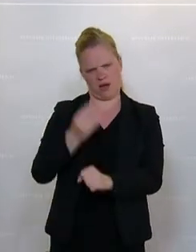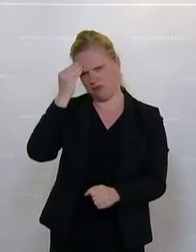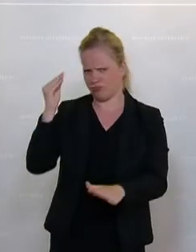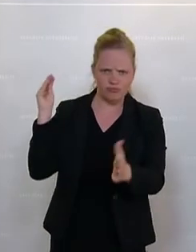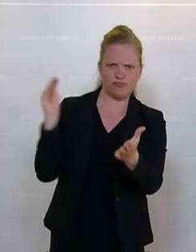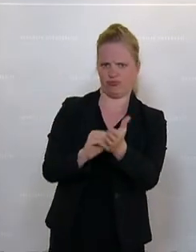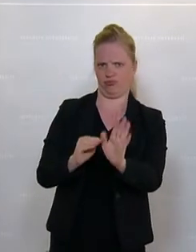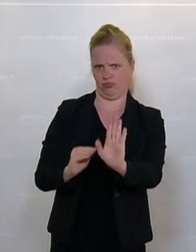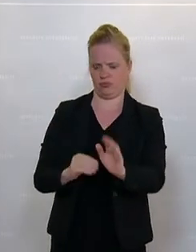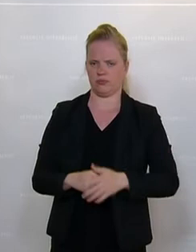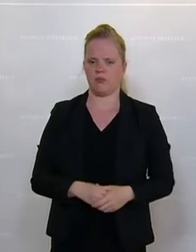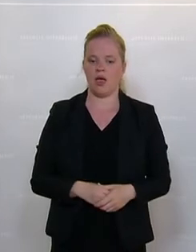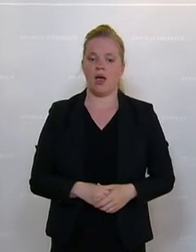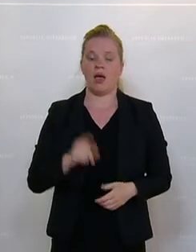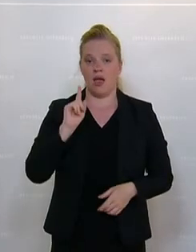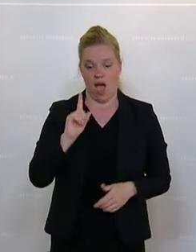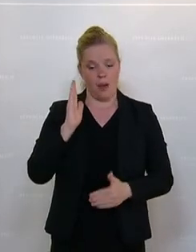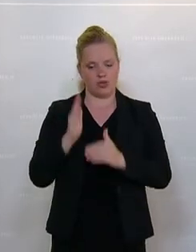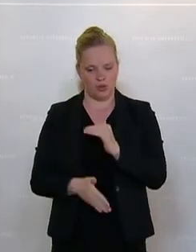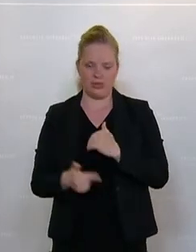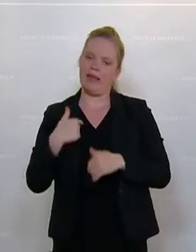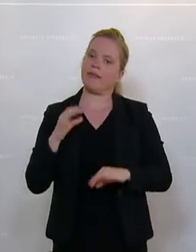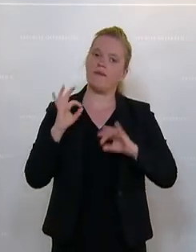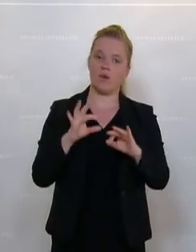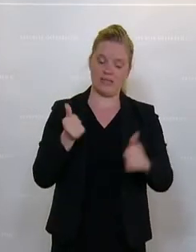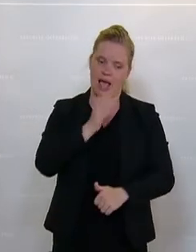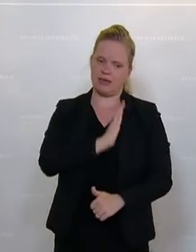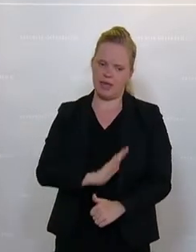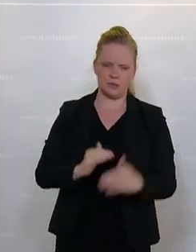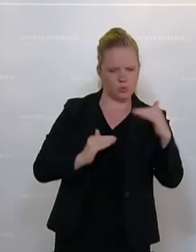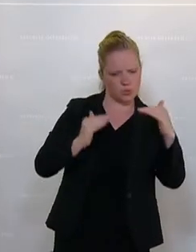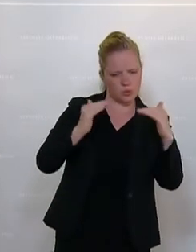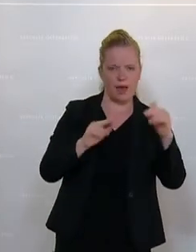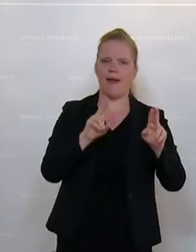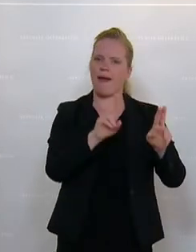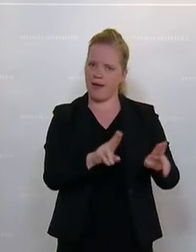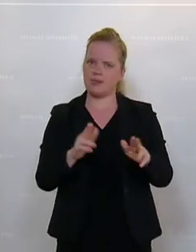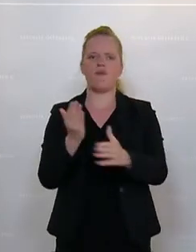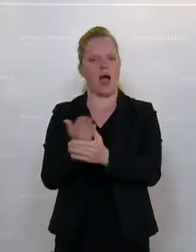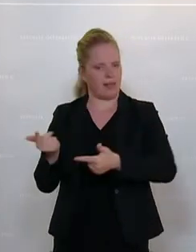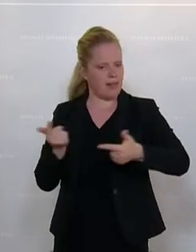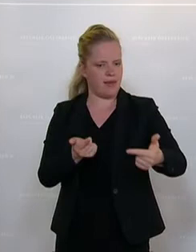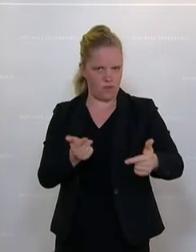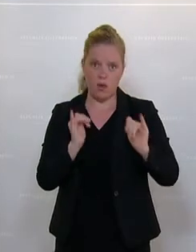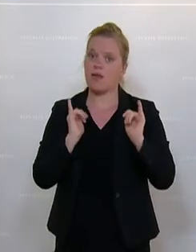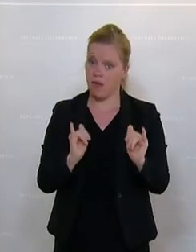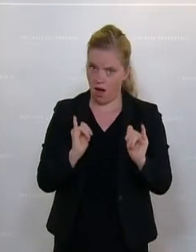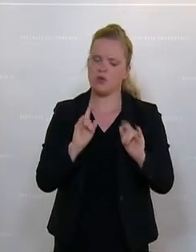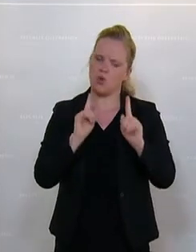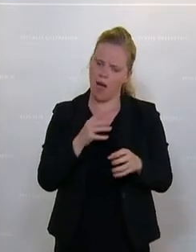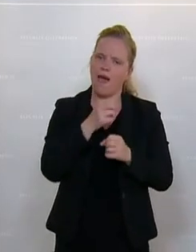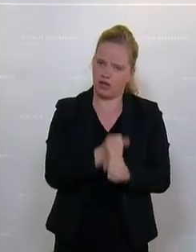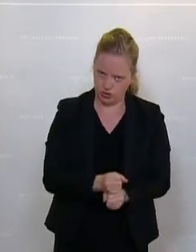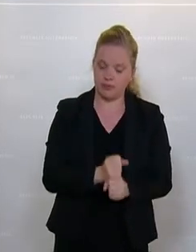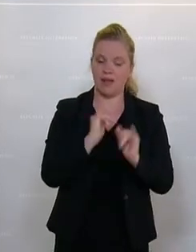Stammbuch. Abschließend bin ich dafür, einerseits abzuwägen, das Recht auf Aktenlieferung, das ist uneingeschränkt einzuhalten,